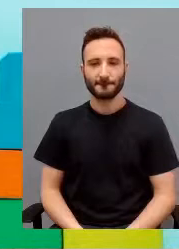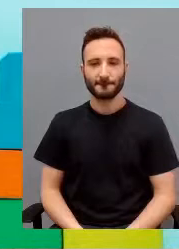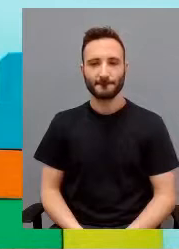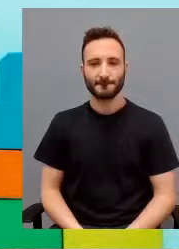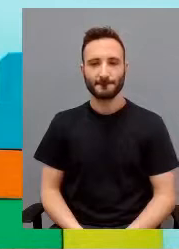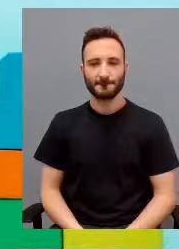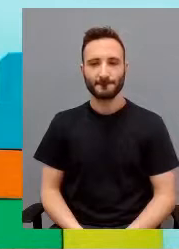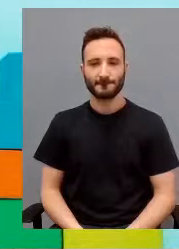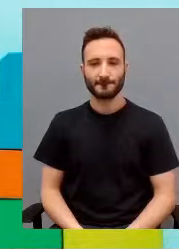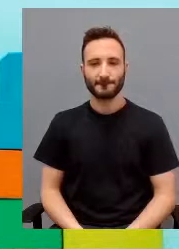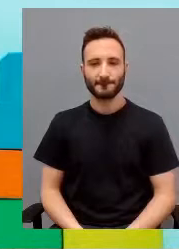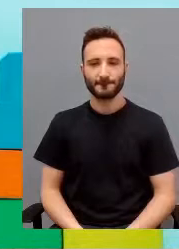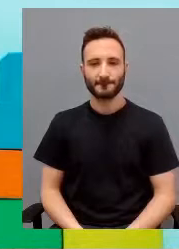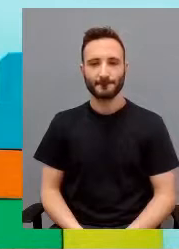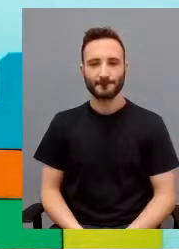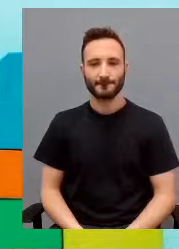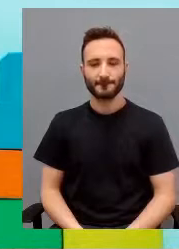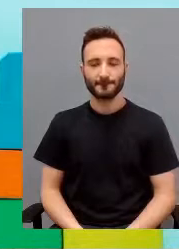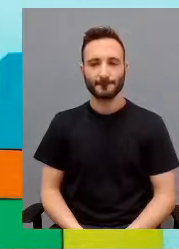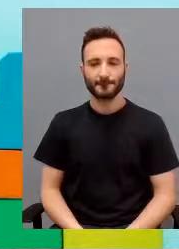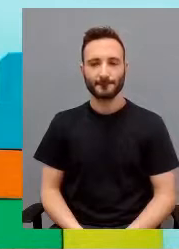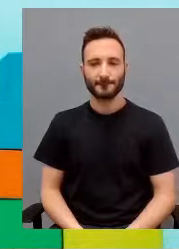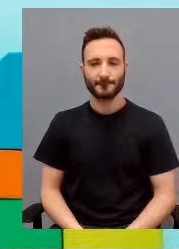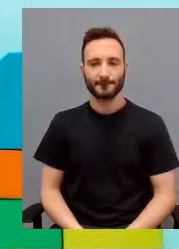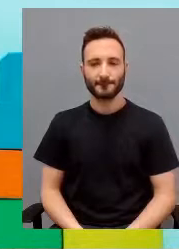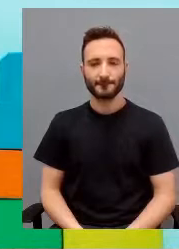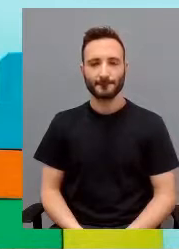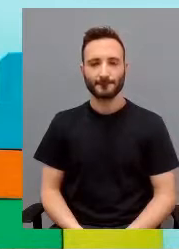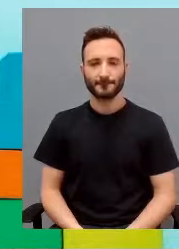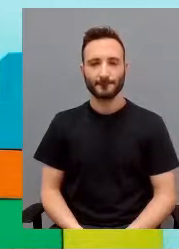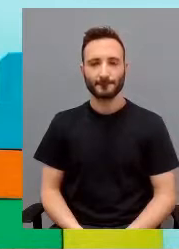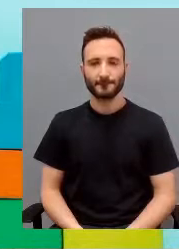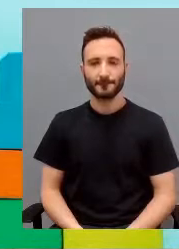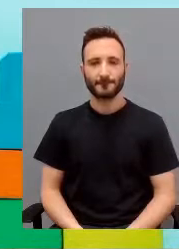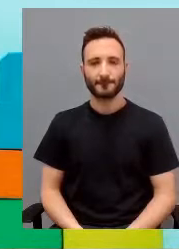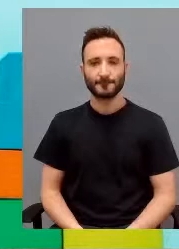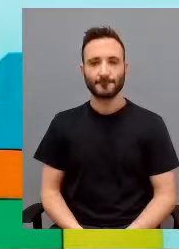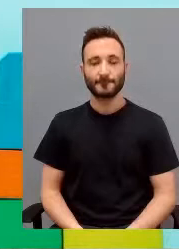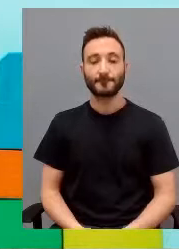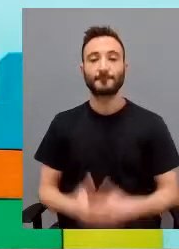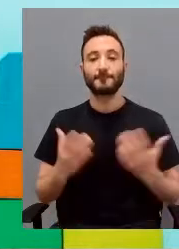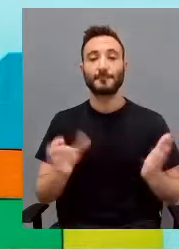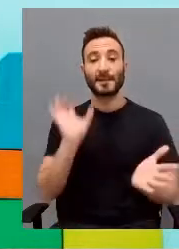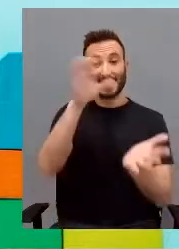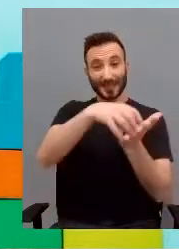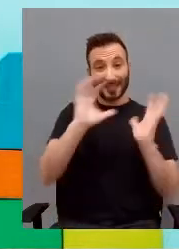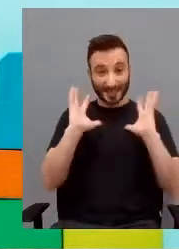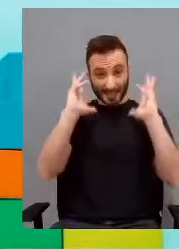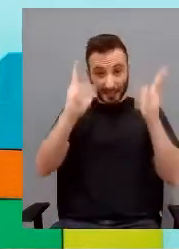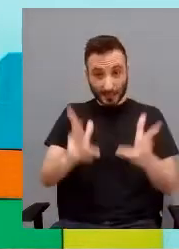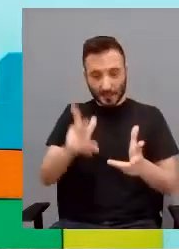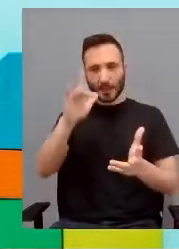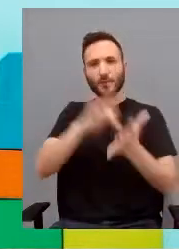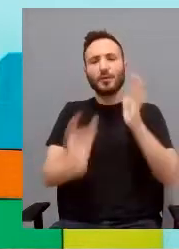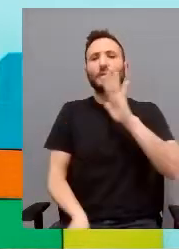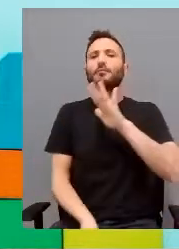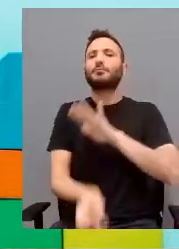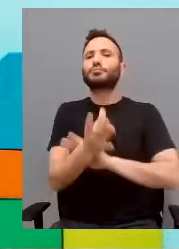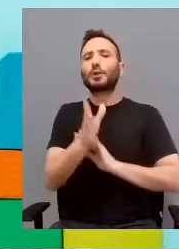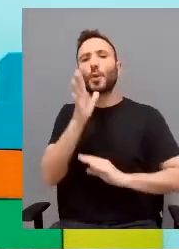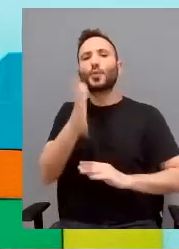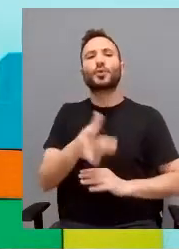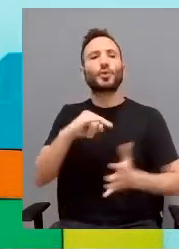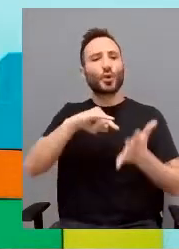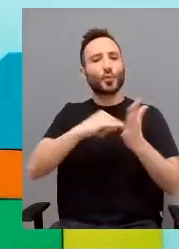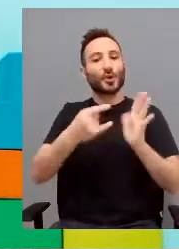anche se le condizioni sono di estrema fragilità. Cascina Rossago ha surgito come proietto di